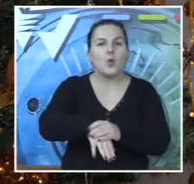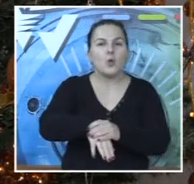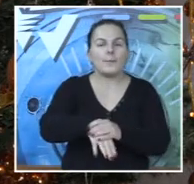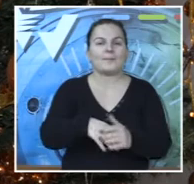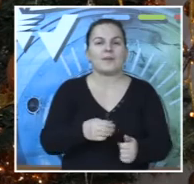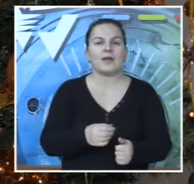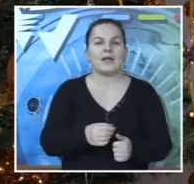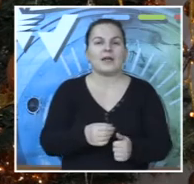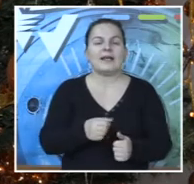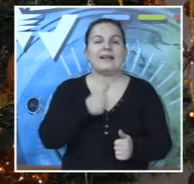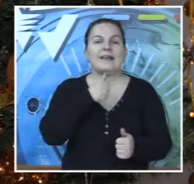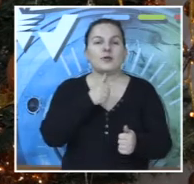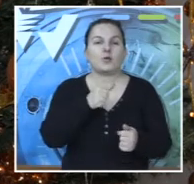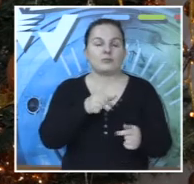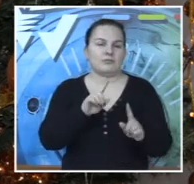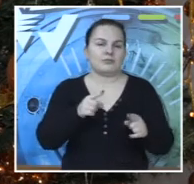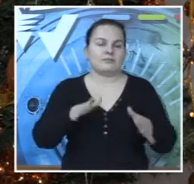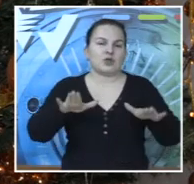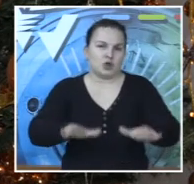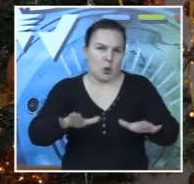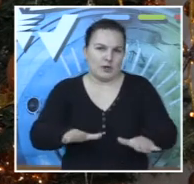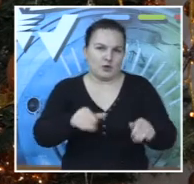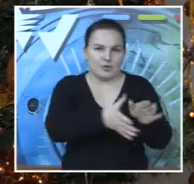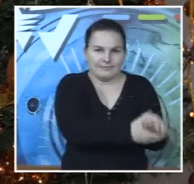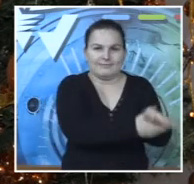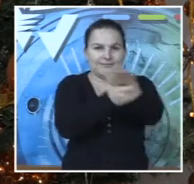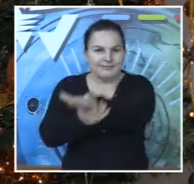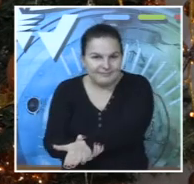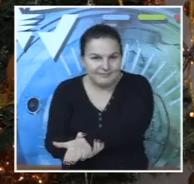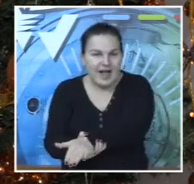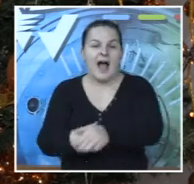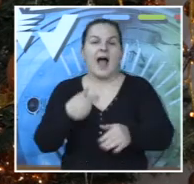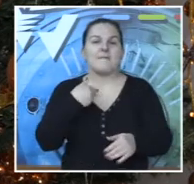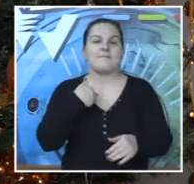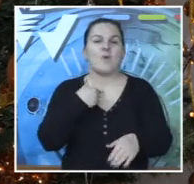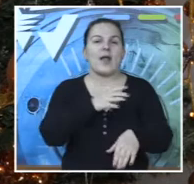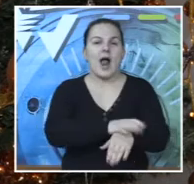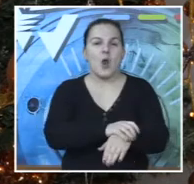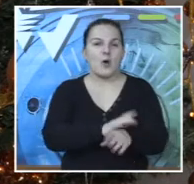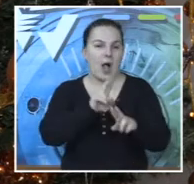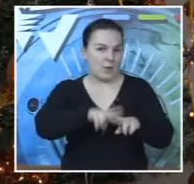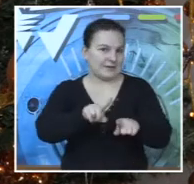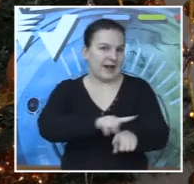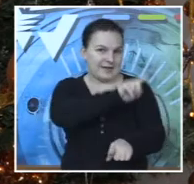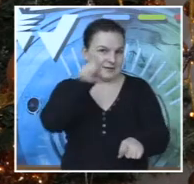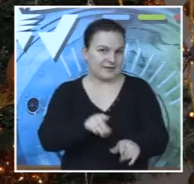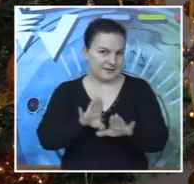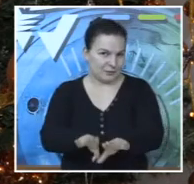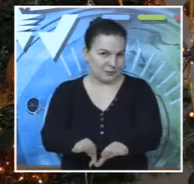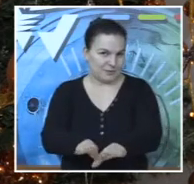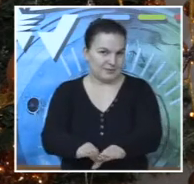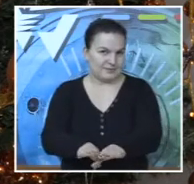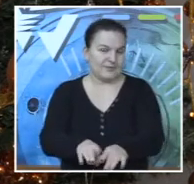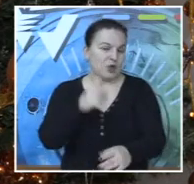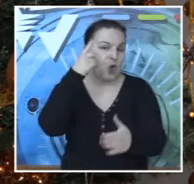nogu, jedno je potudilo drugu stolicu po tu nogu, tako da je moja noga ostala na